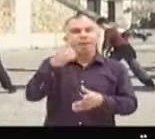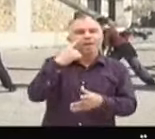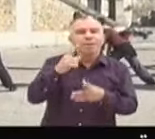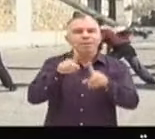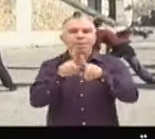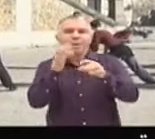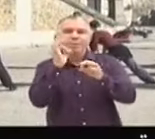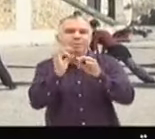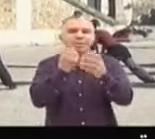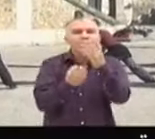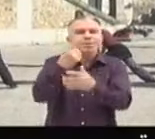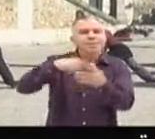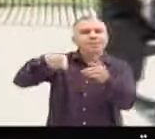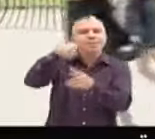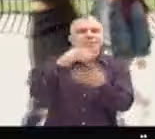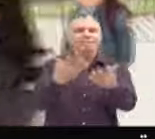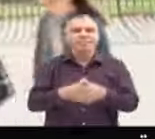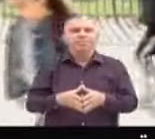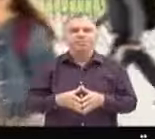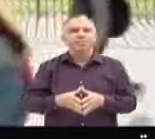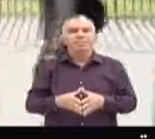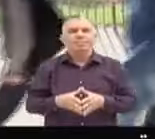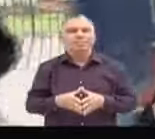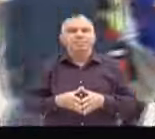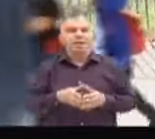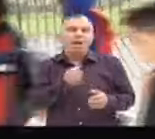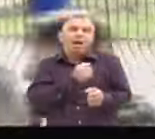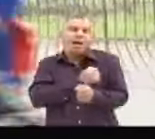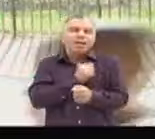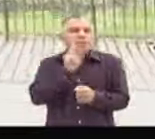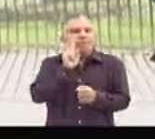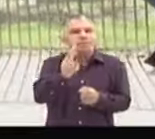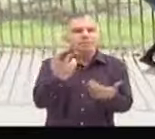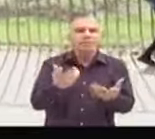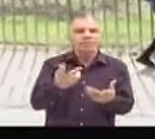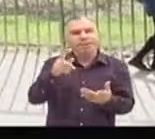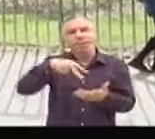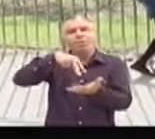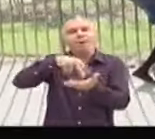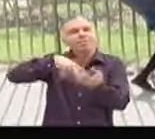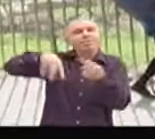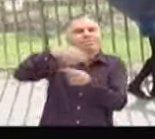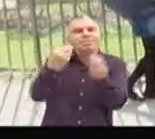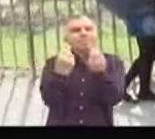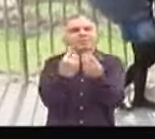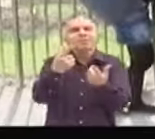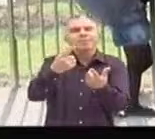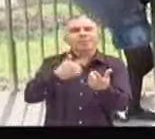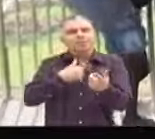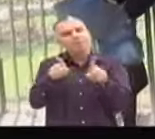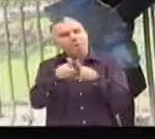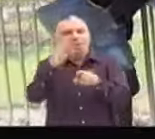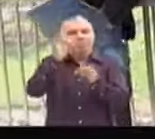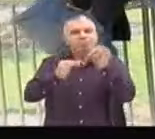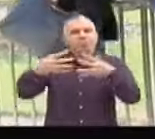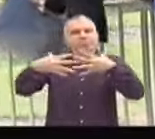Mais t'es blanc toi aussi, t'es un oujdi ? Ah, je l'impressionne. Non, non, non, même vous. Mais moi pas loin